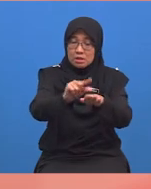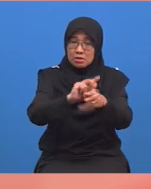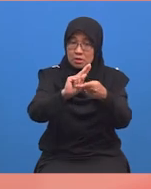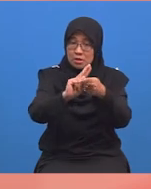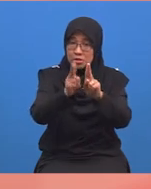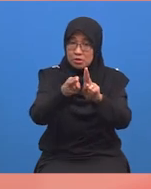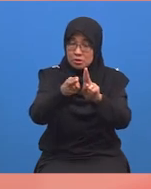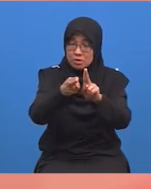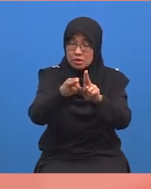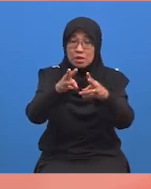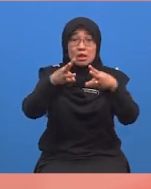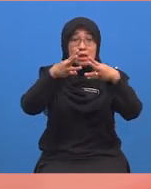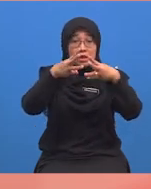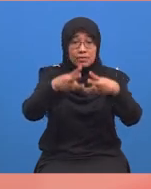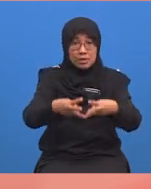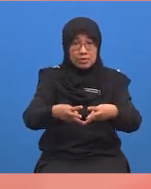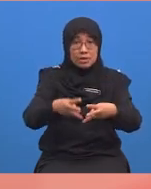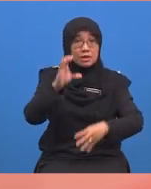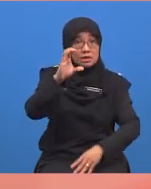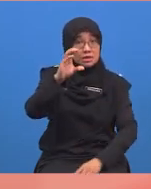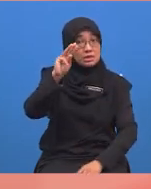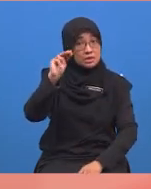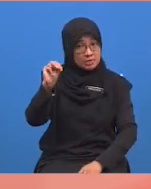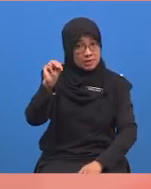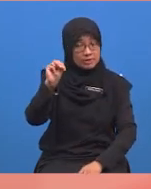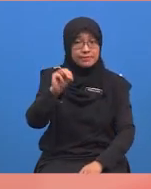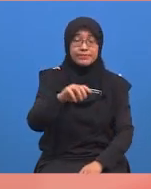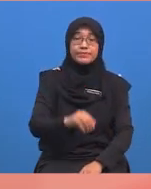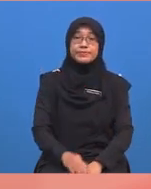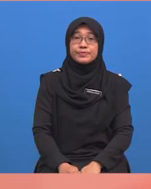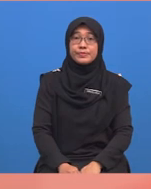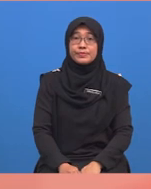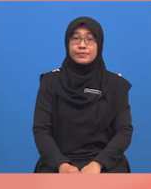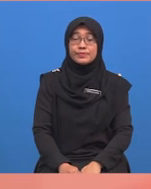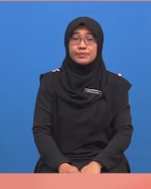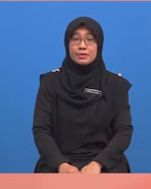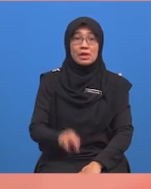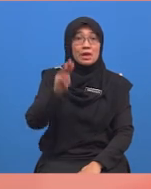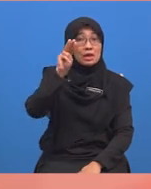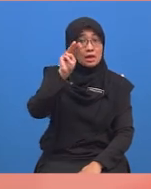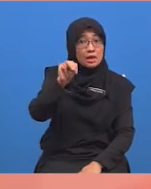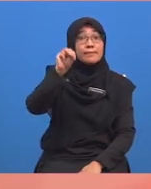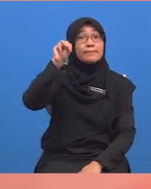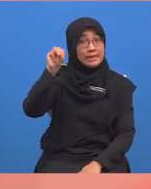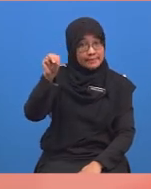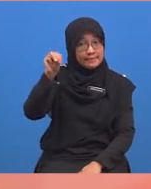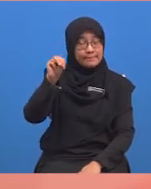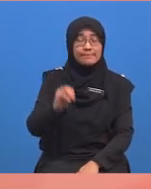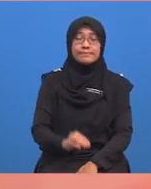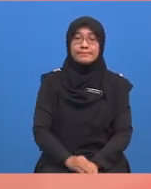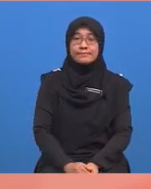sentimeter atau simbolnya cm, milimeter atau